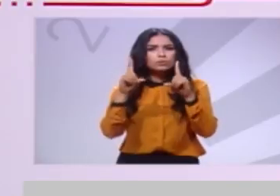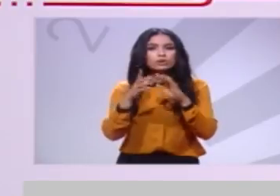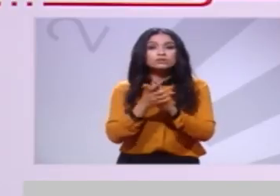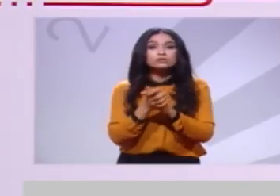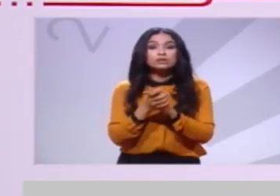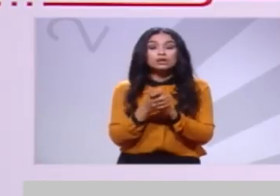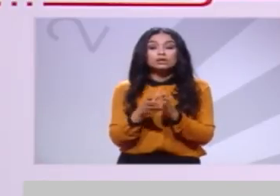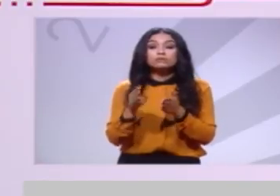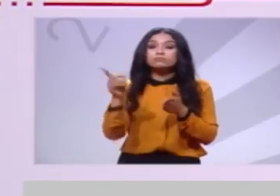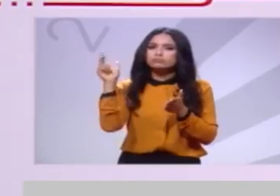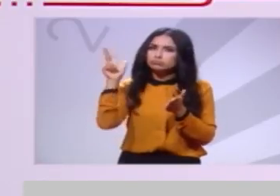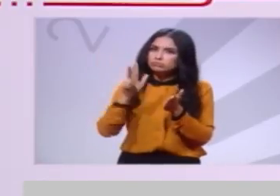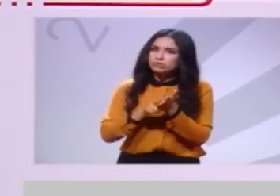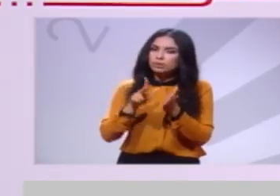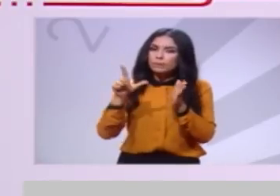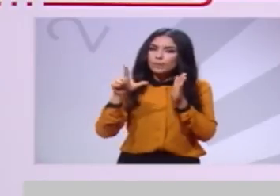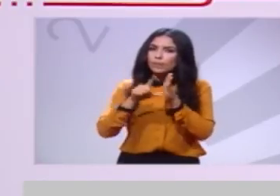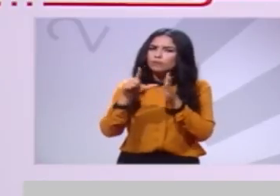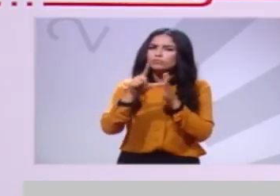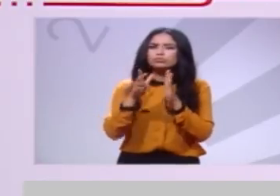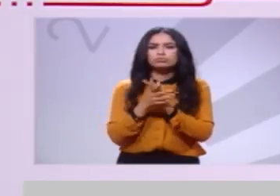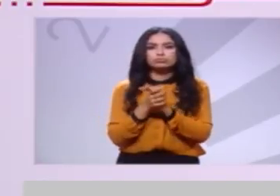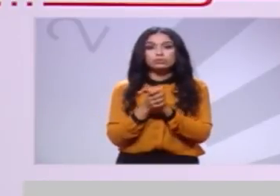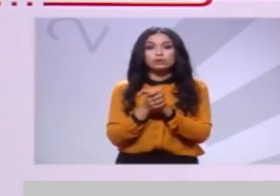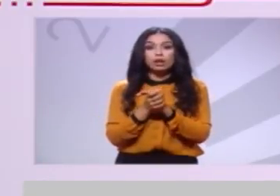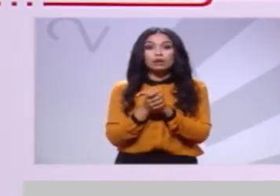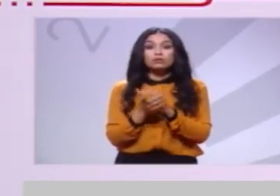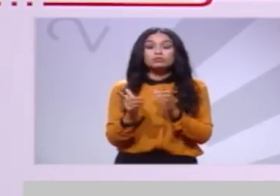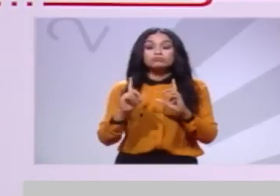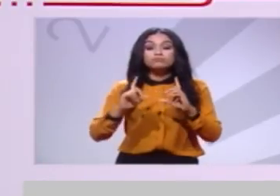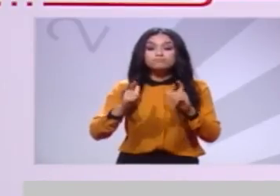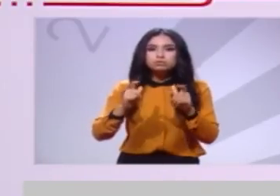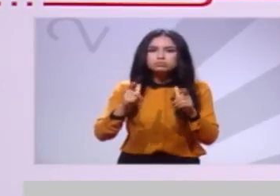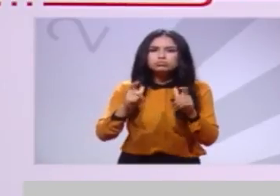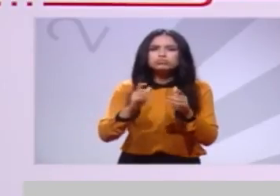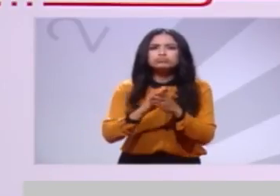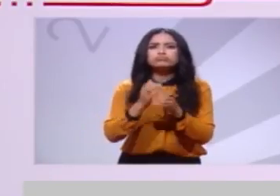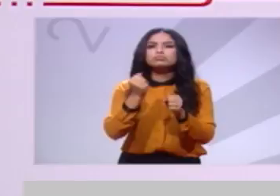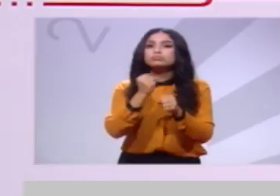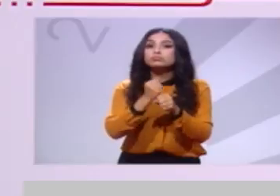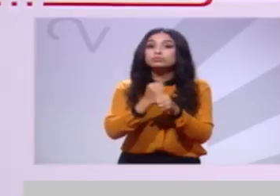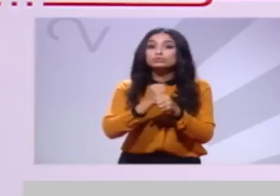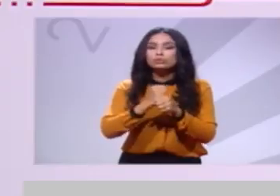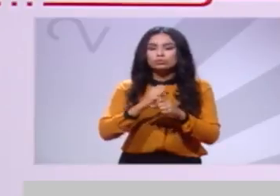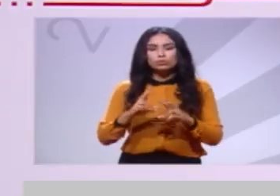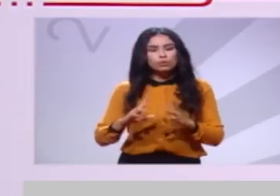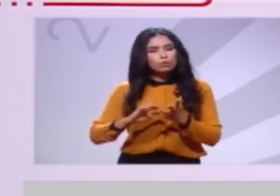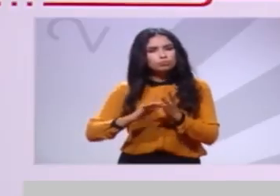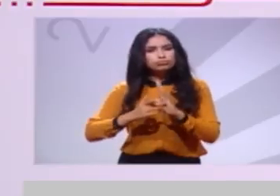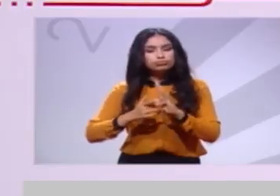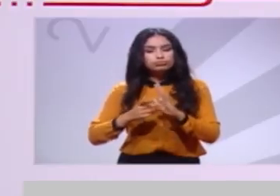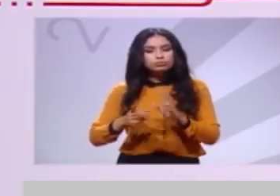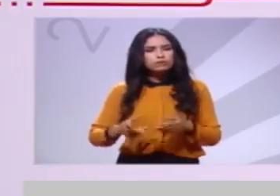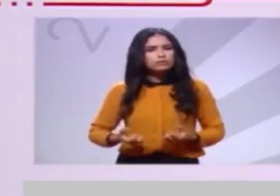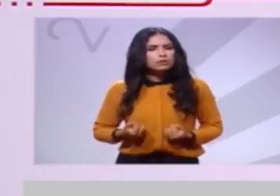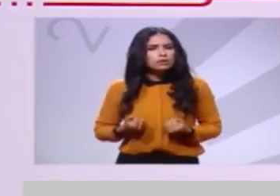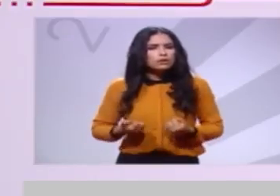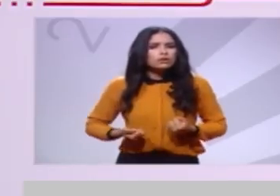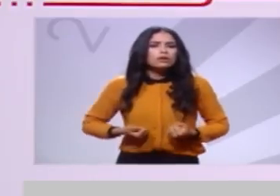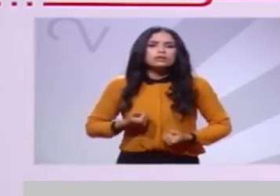مساوات على توفير الشغل وكافة متطالبات المواطن التونسي اليوم